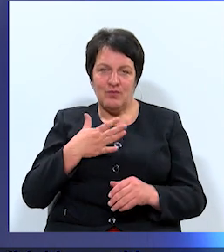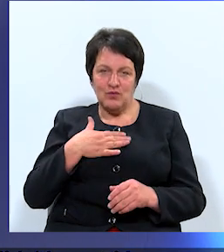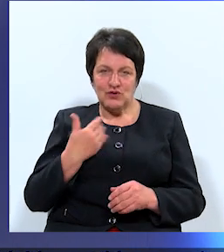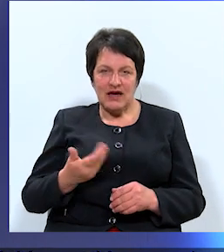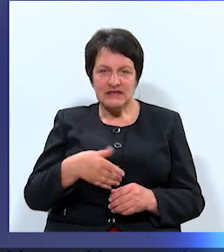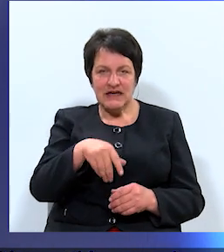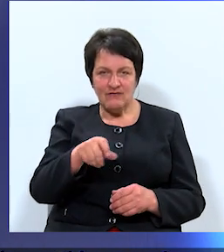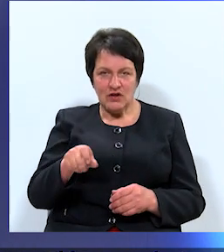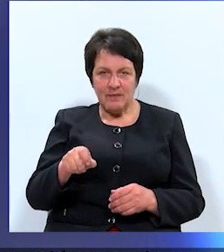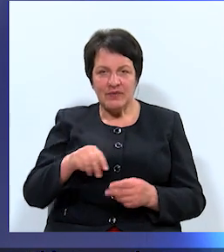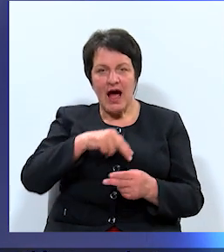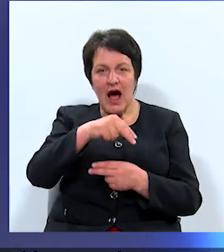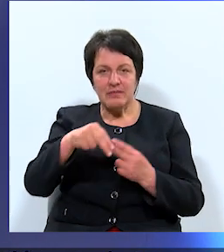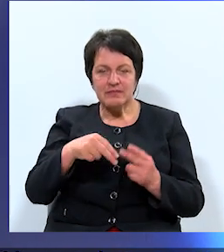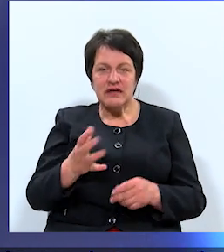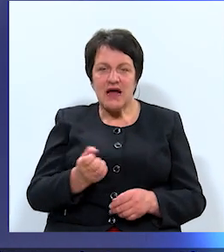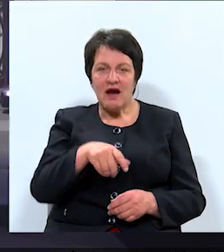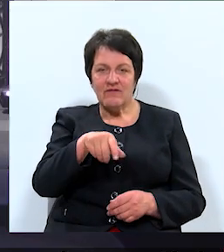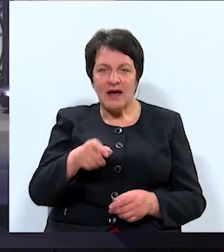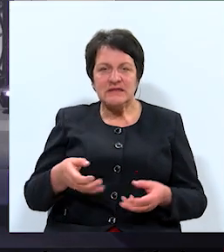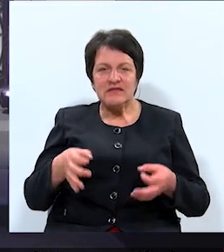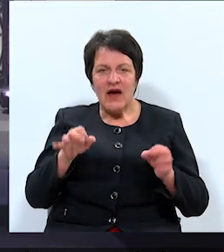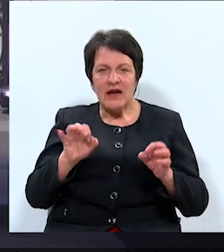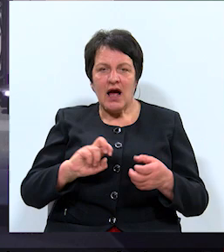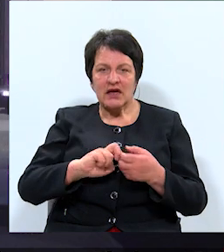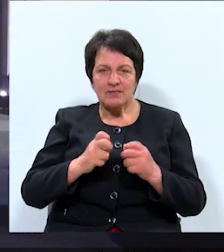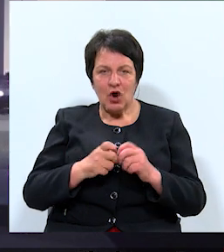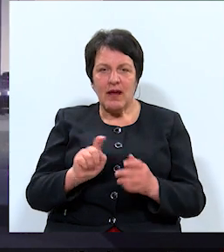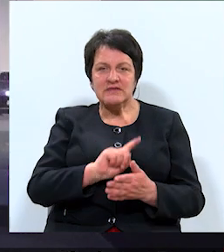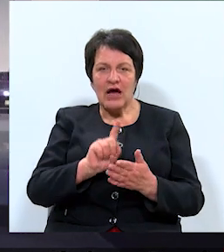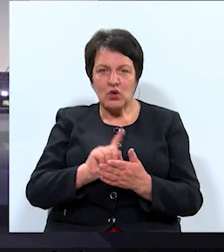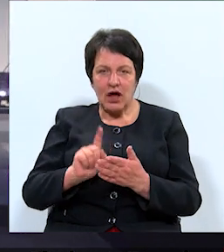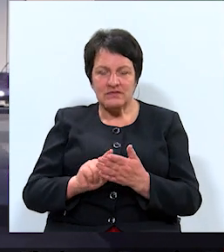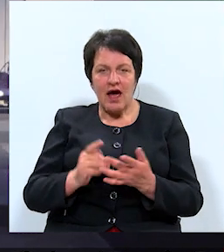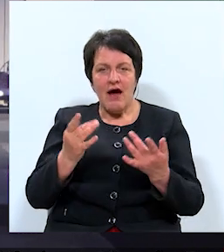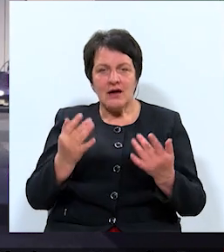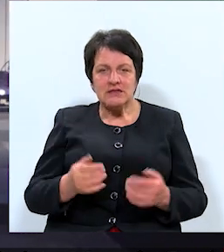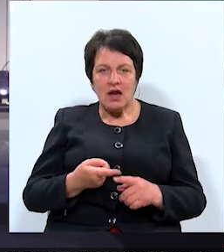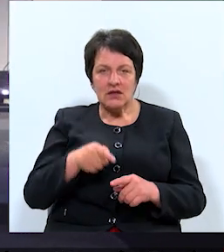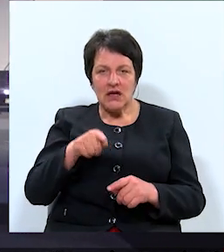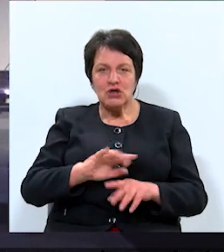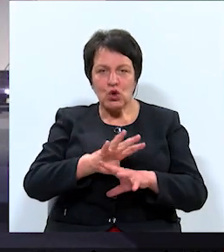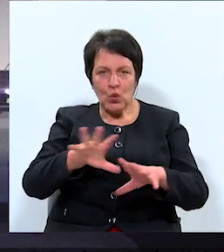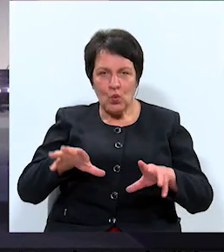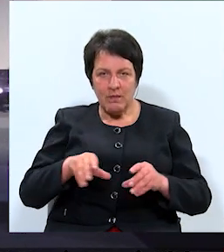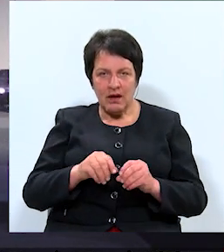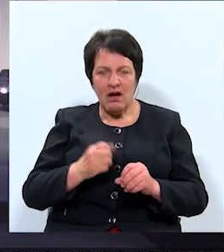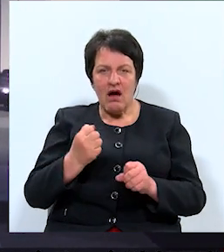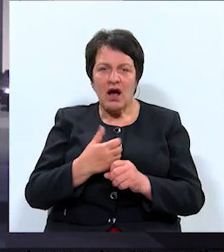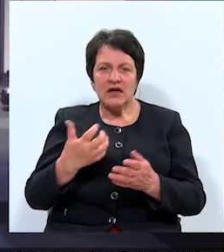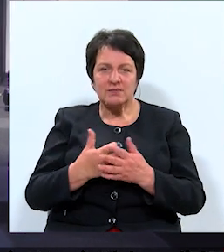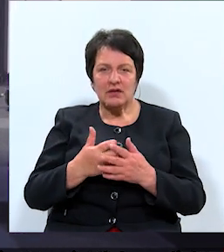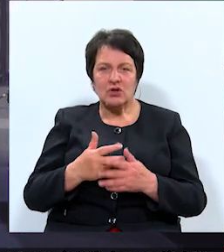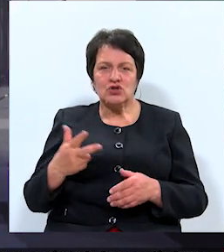apspriest ar viņiem svarīgākās problēmas jautājumus, risināt tās kopīgi, gan izmantojot